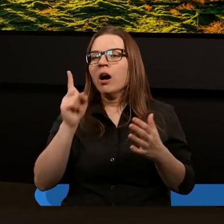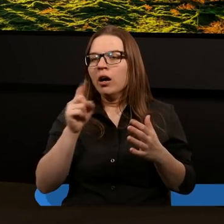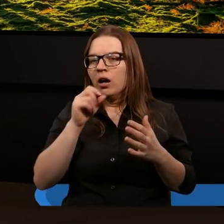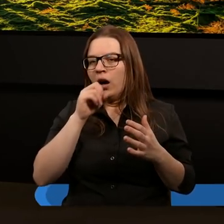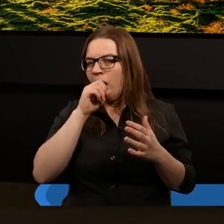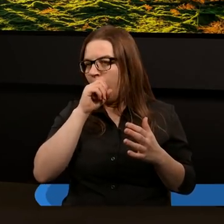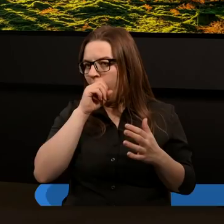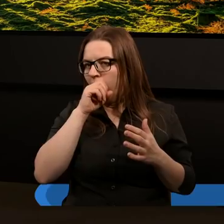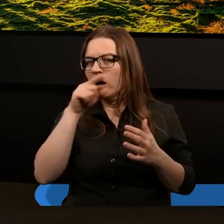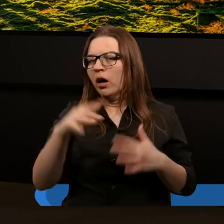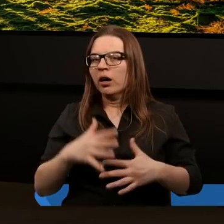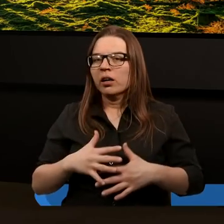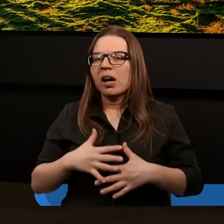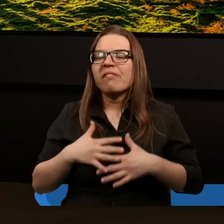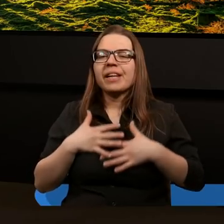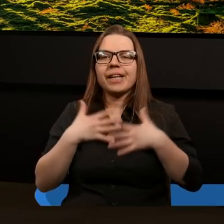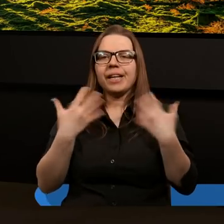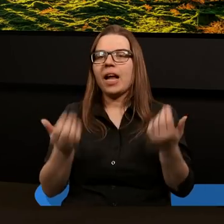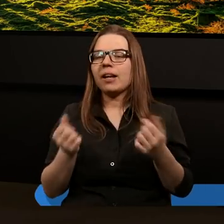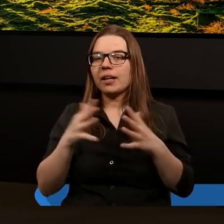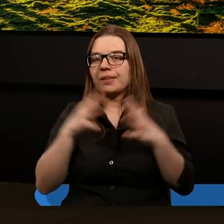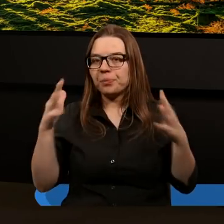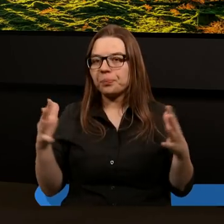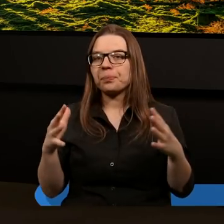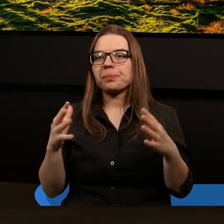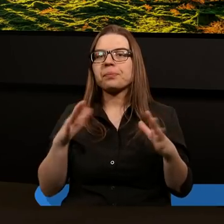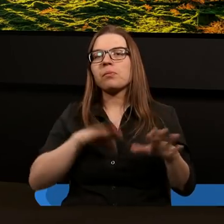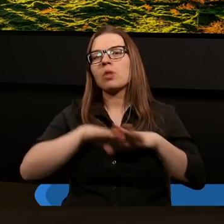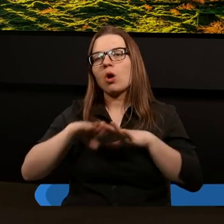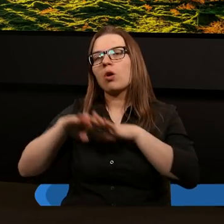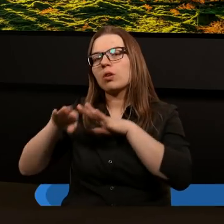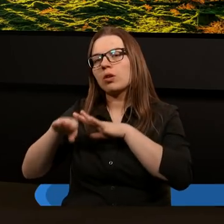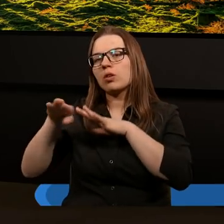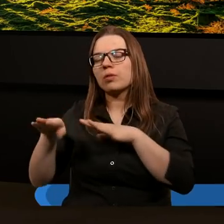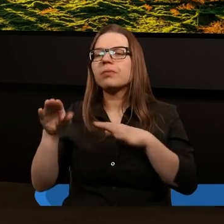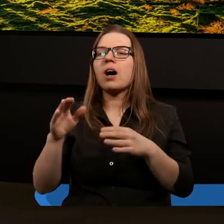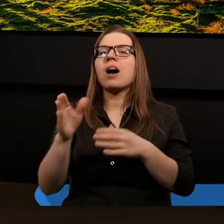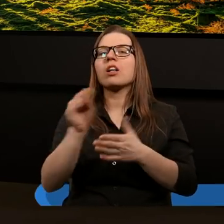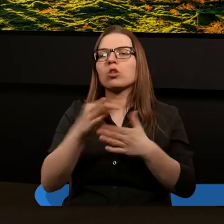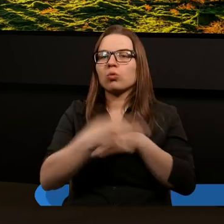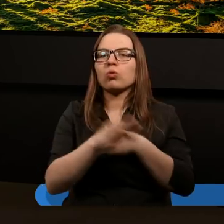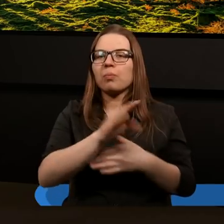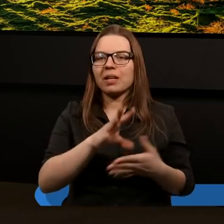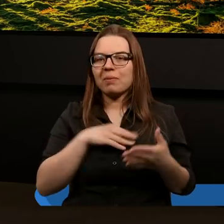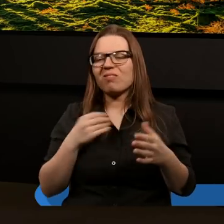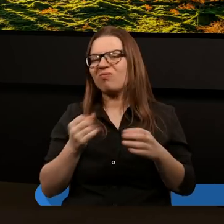ta fascynacja wielkością odsuwa studium Pisma Świętego.